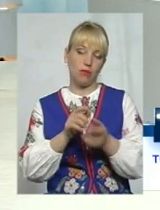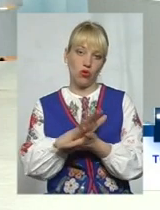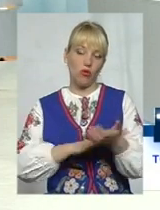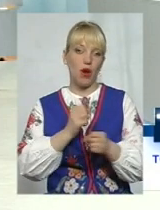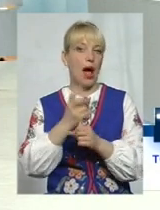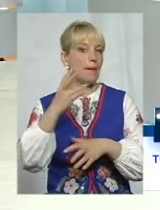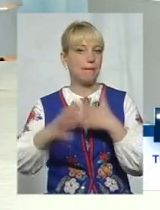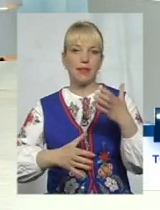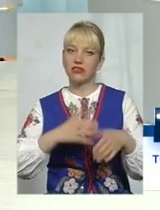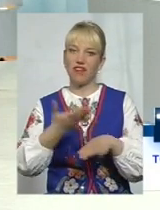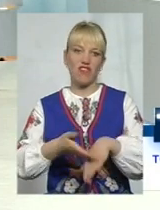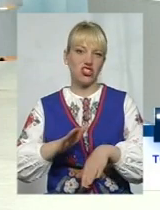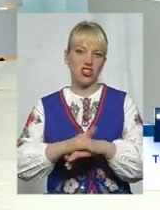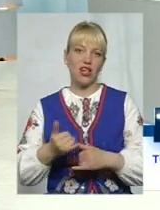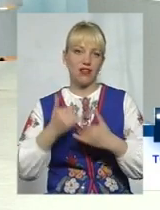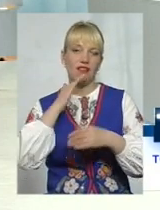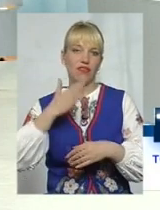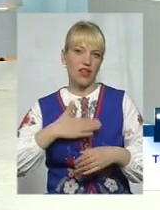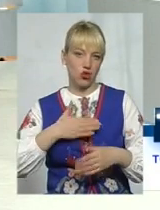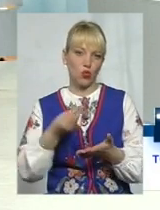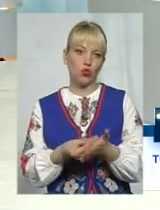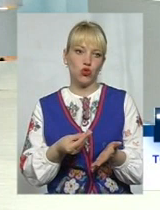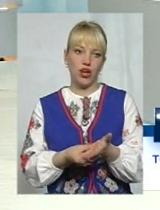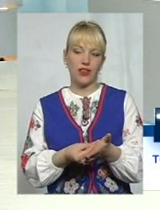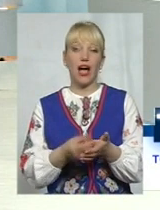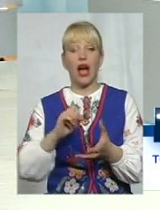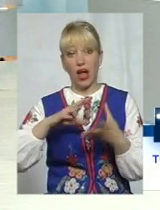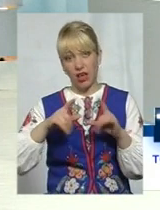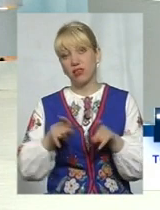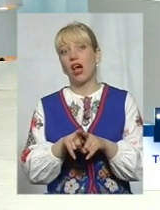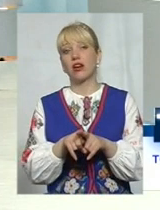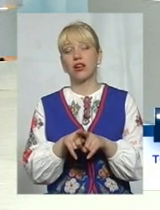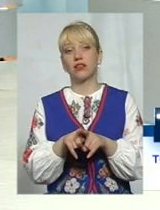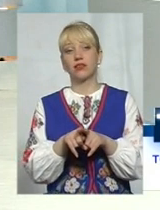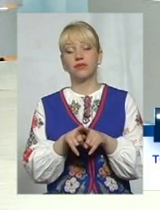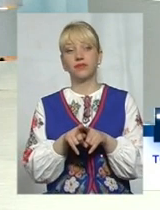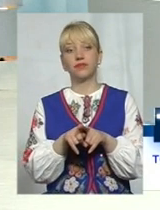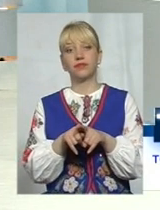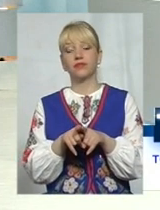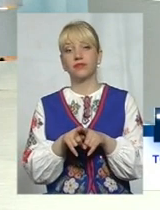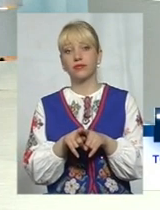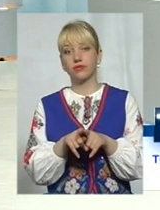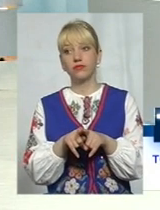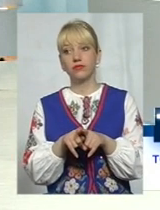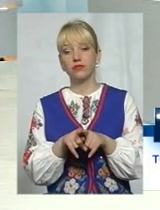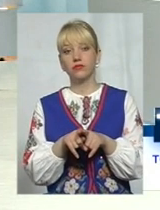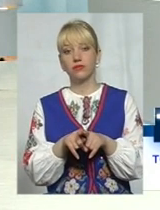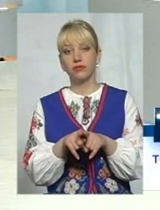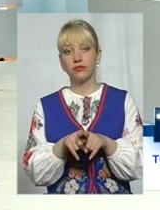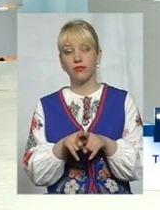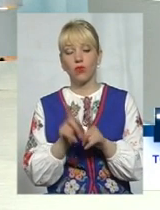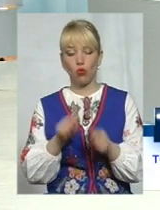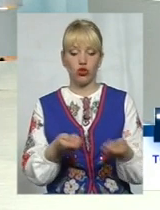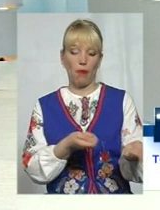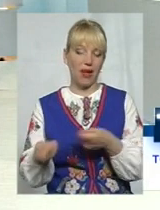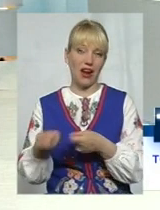міжнародний, він дуже важкий для нашого підтримку. А так, можна їх вводити, перевозити